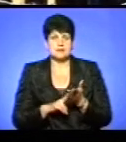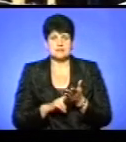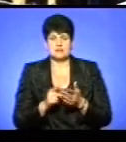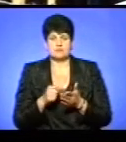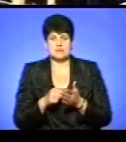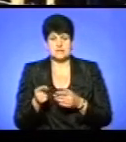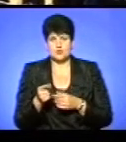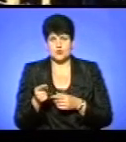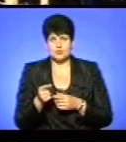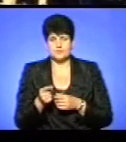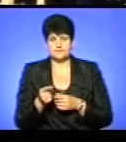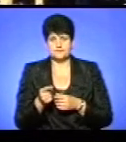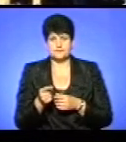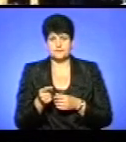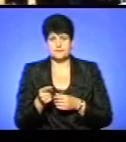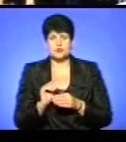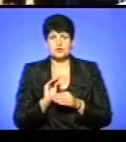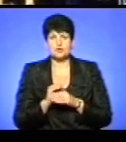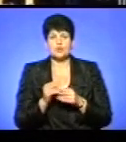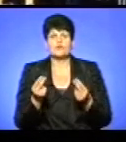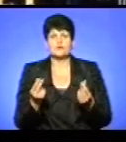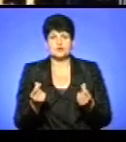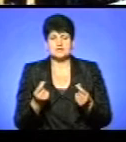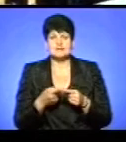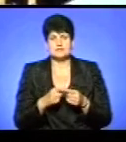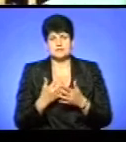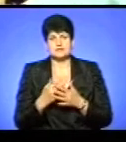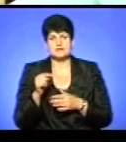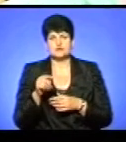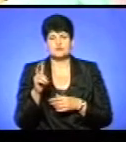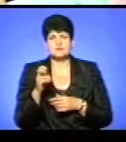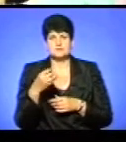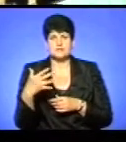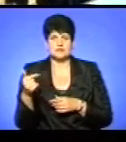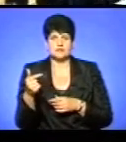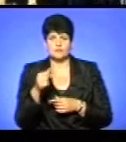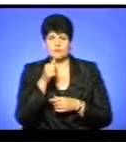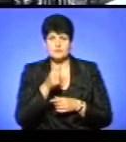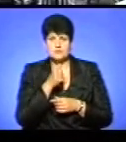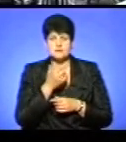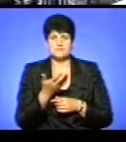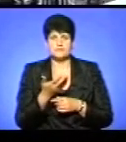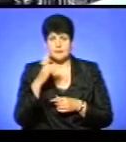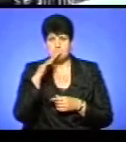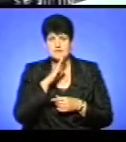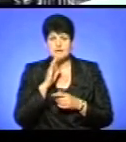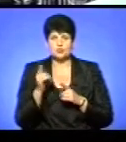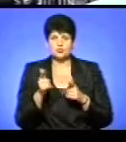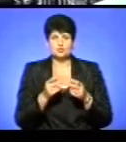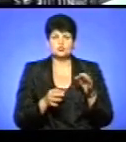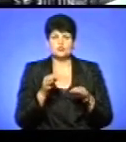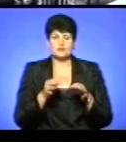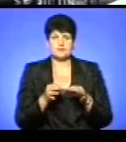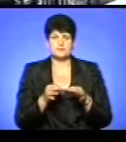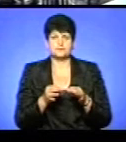Тернополі, додаткові гроші, це приблизно 1215 гривень. Батьки готують судовий позов